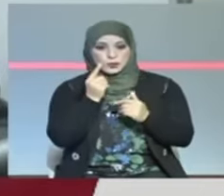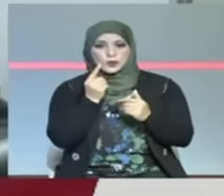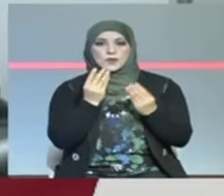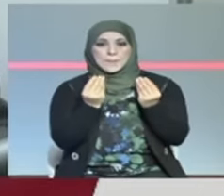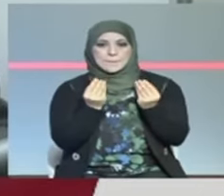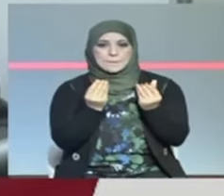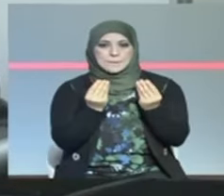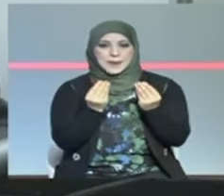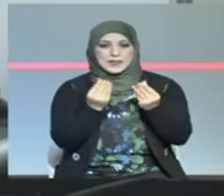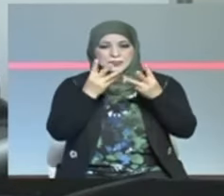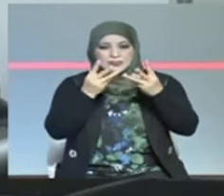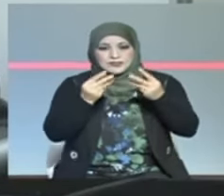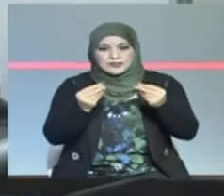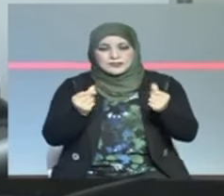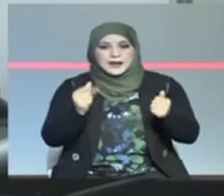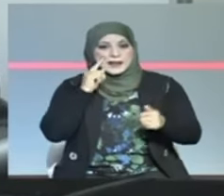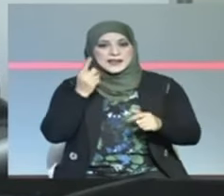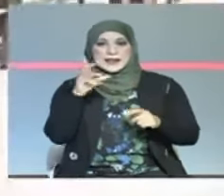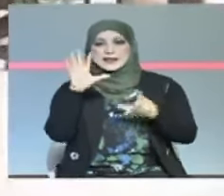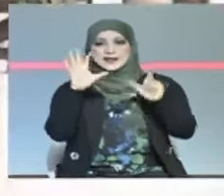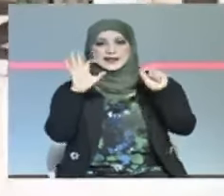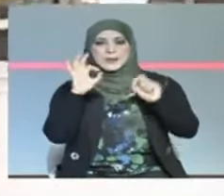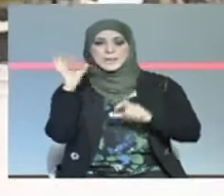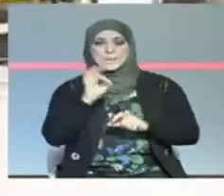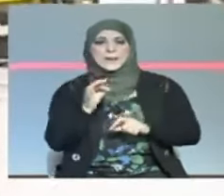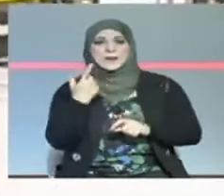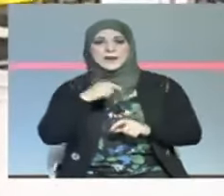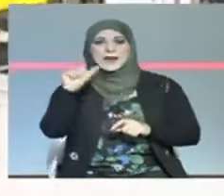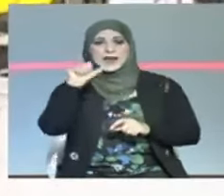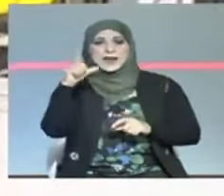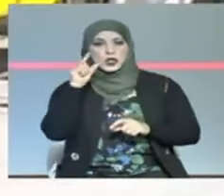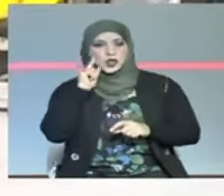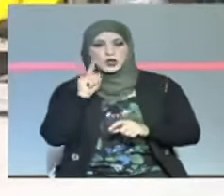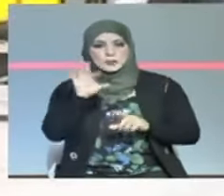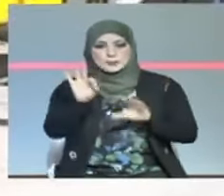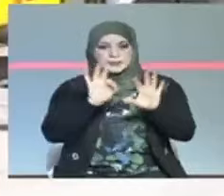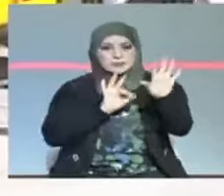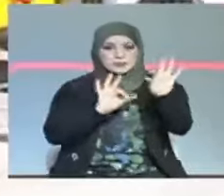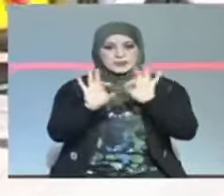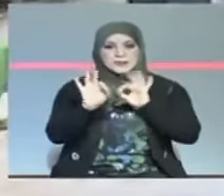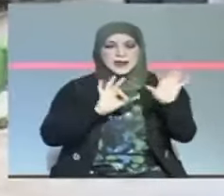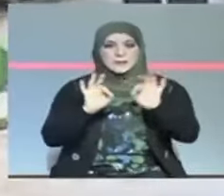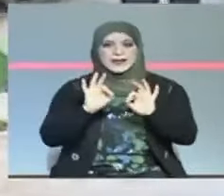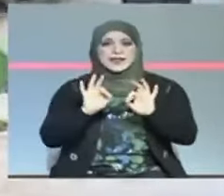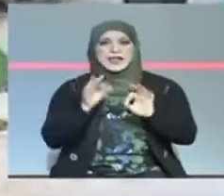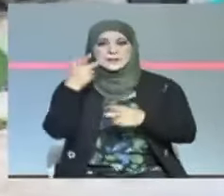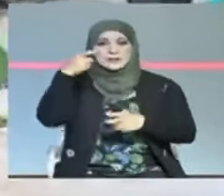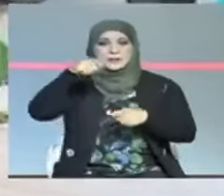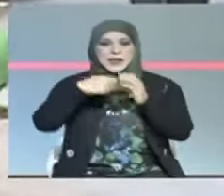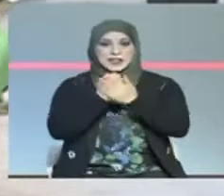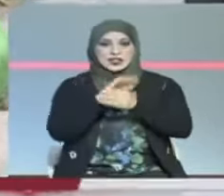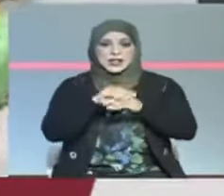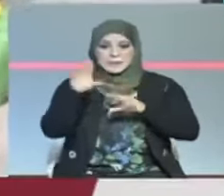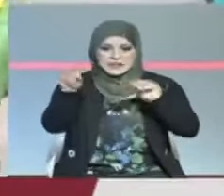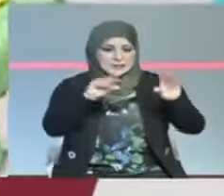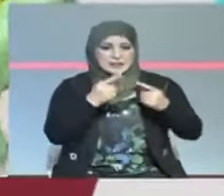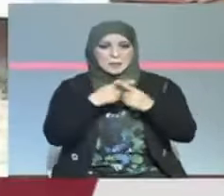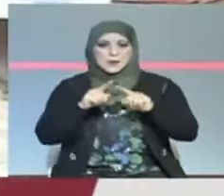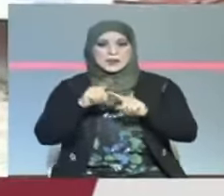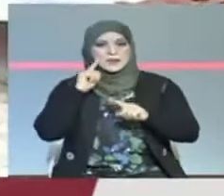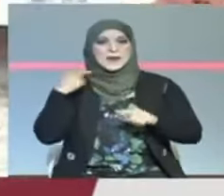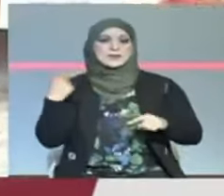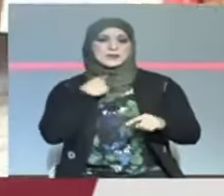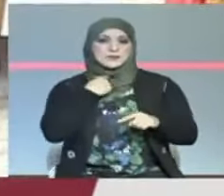الجال مصنوع من تقريب 70% من الأيكول ولاختناء المعاقمات من مسالك غير قانونية أضرار عديدة من بينها